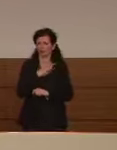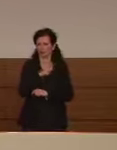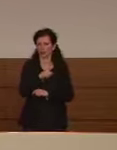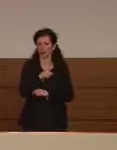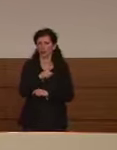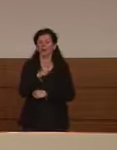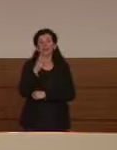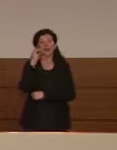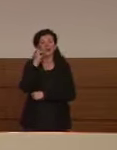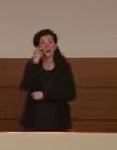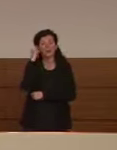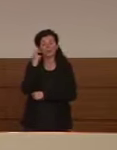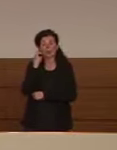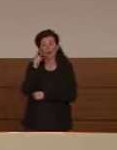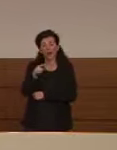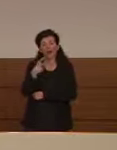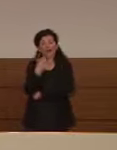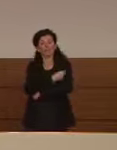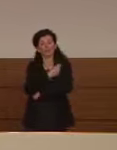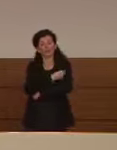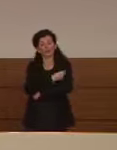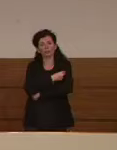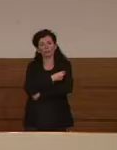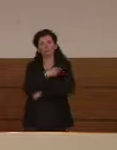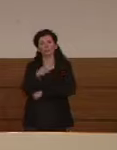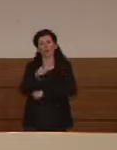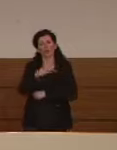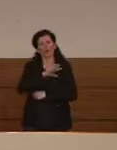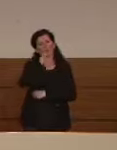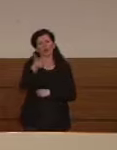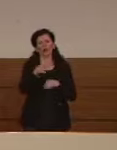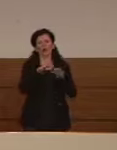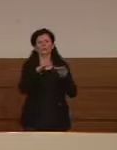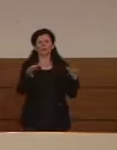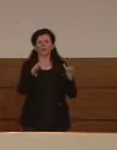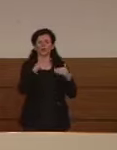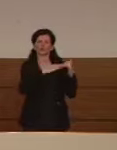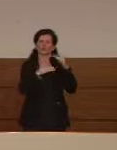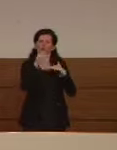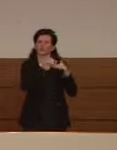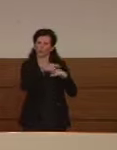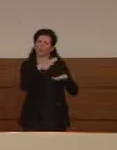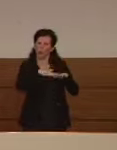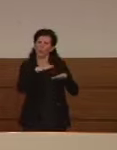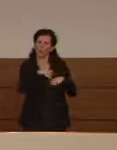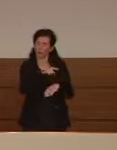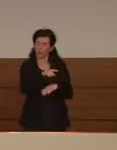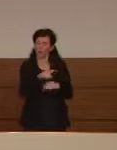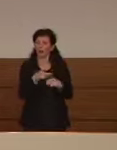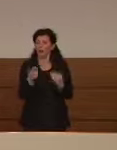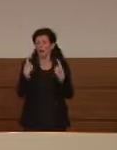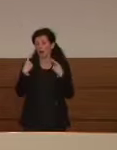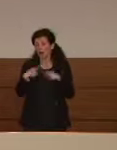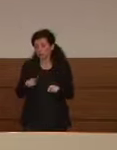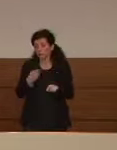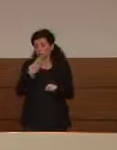riguarda ebola è un vaccino che usa una piattaforma simile quindi il vantaggio sarebbe quello di poter accelerare